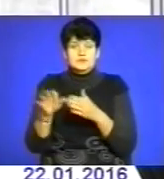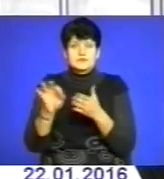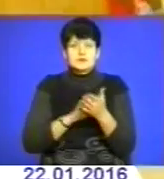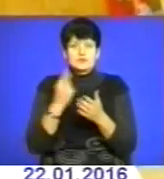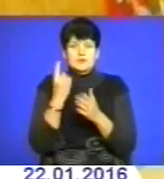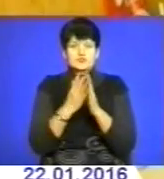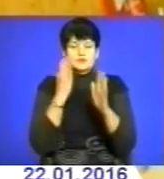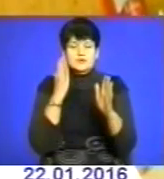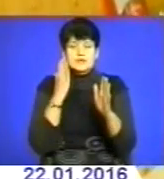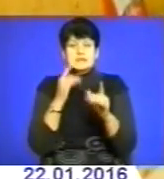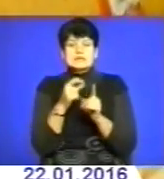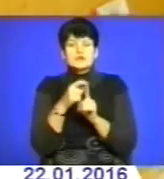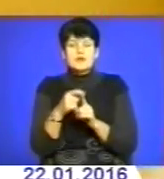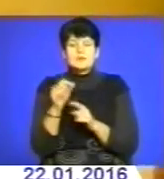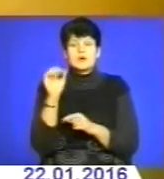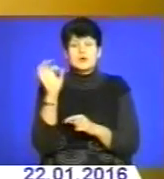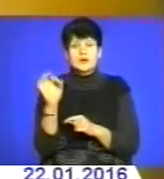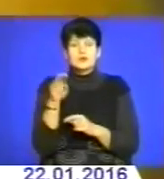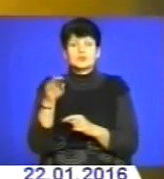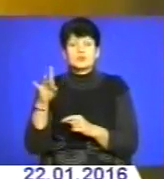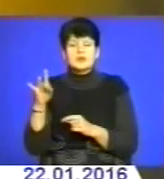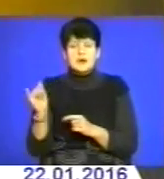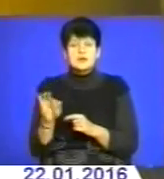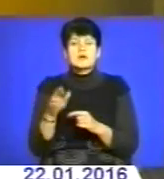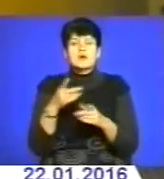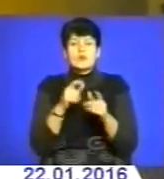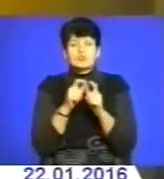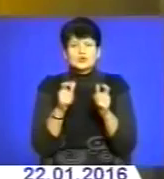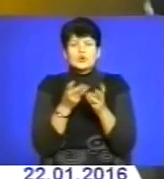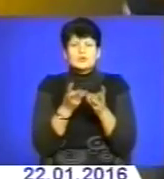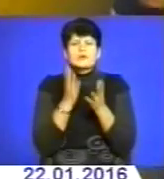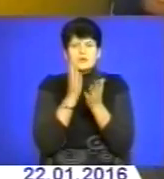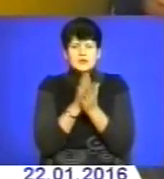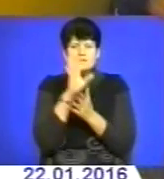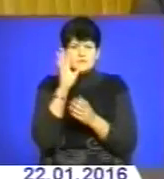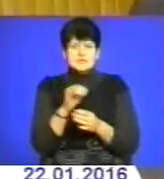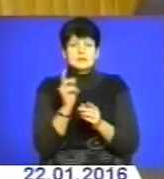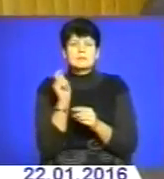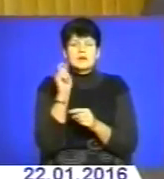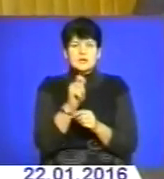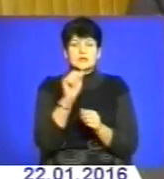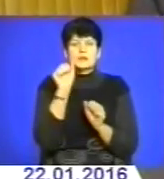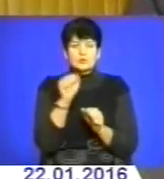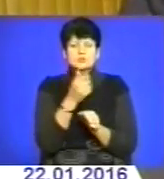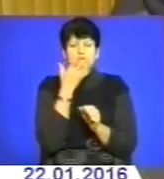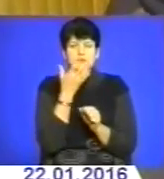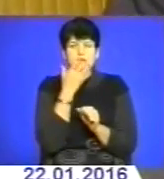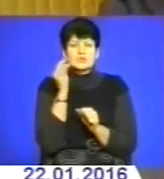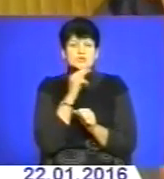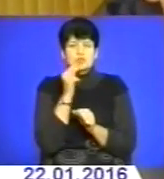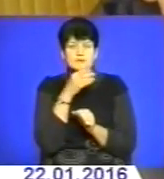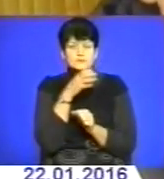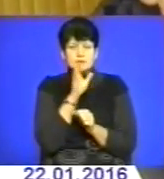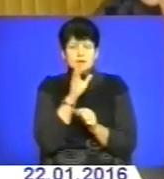в першу чергу. За словами Олега Трулая, пункти обігрів відкриті для всіх. Заїхати туди можна як для того, щоб зігрітися та випити чаю,